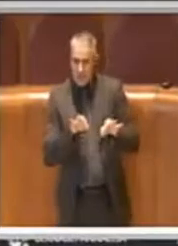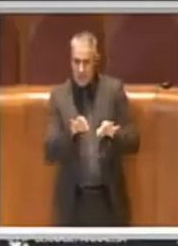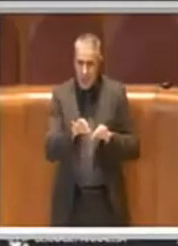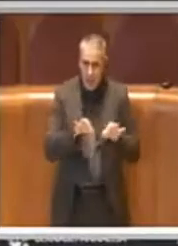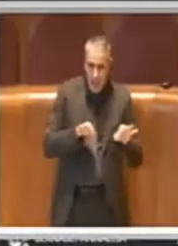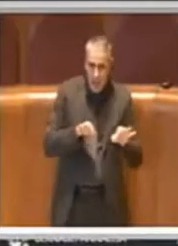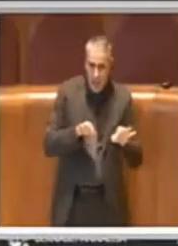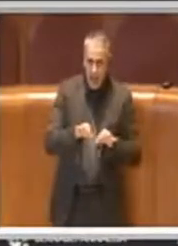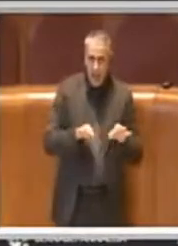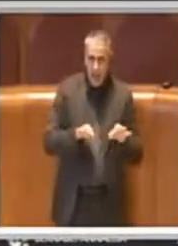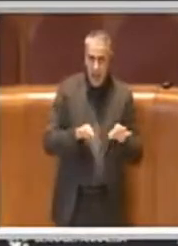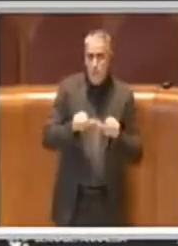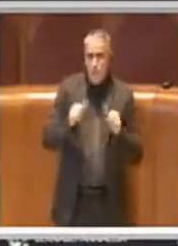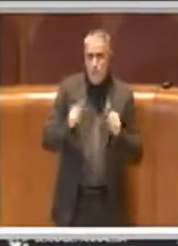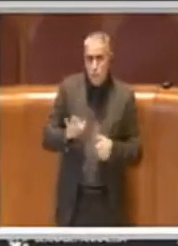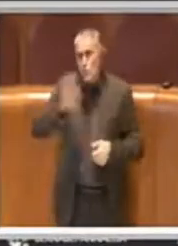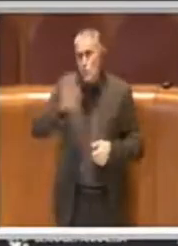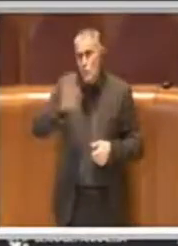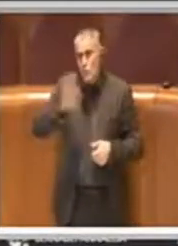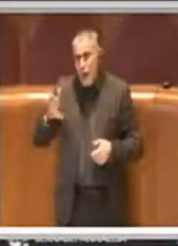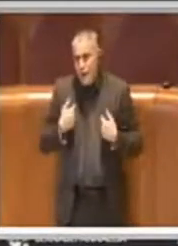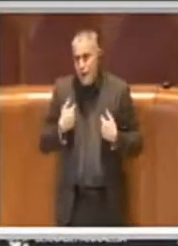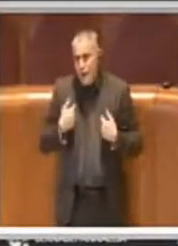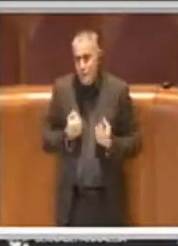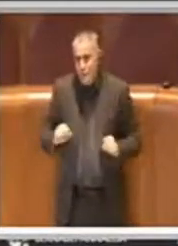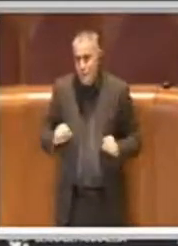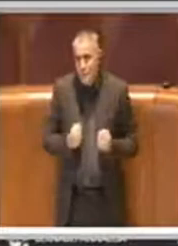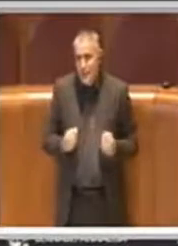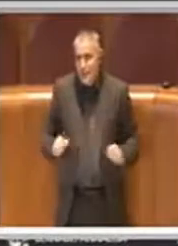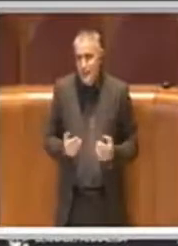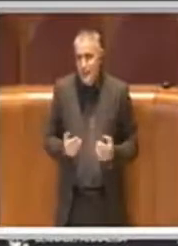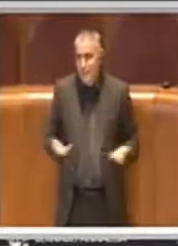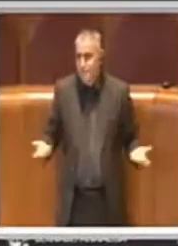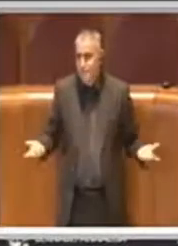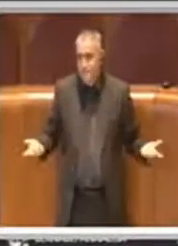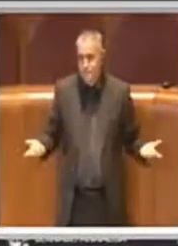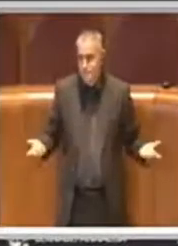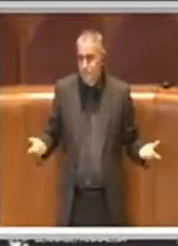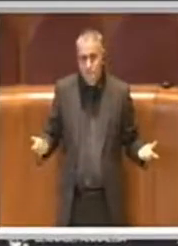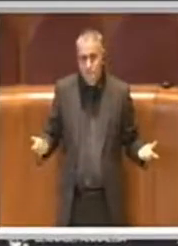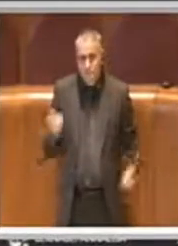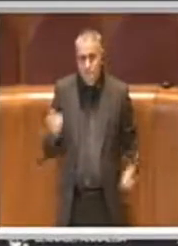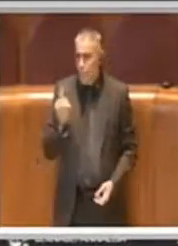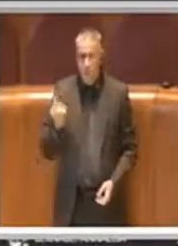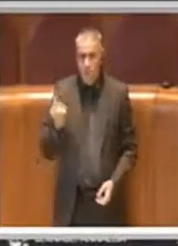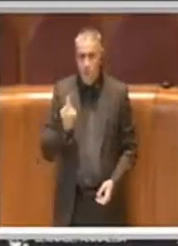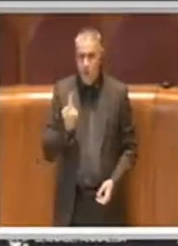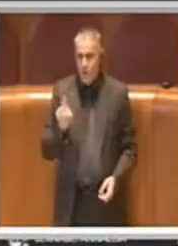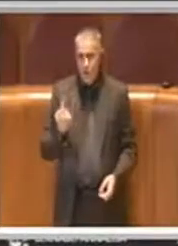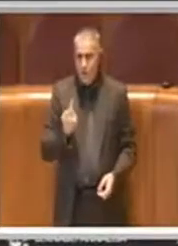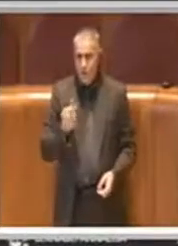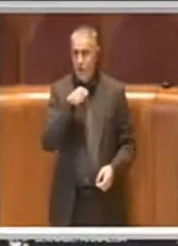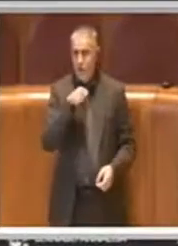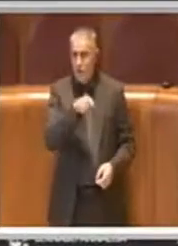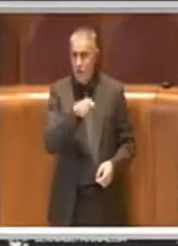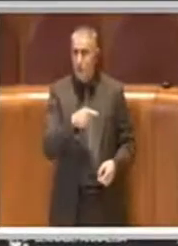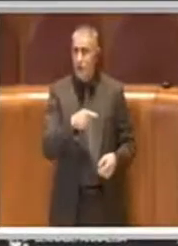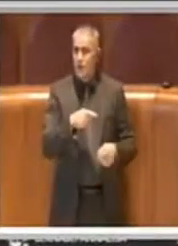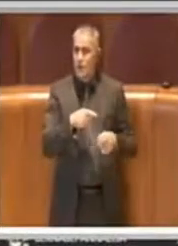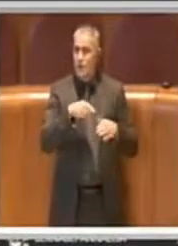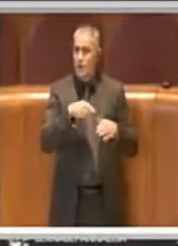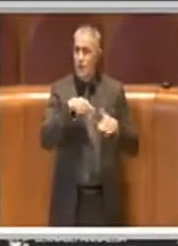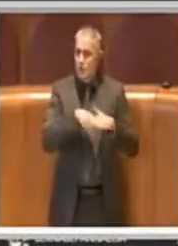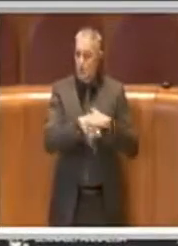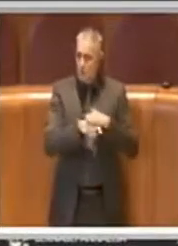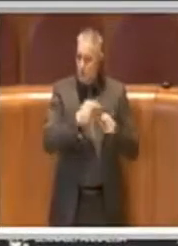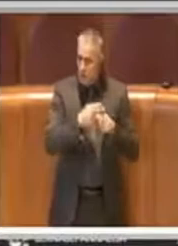un modo diverso perché era proprio la complessità degli